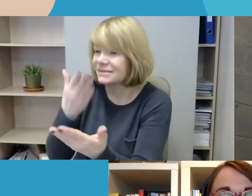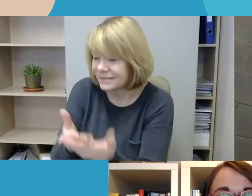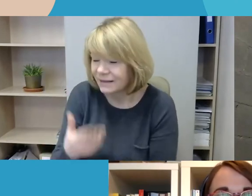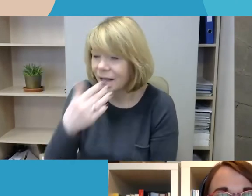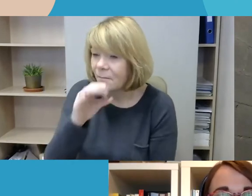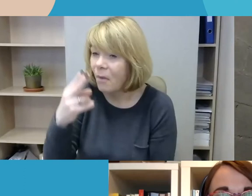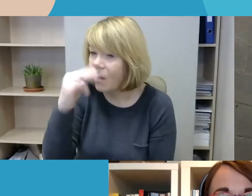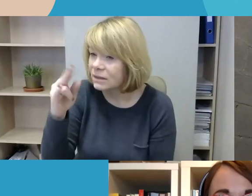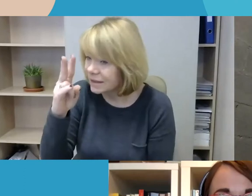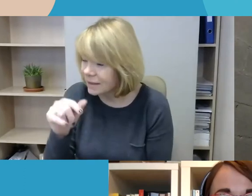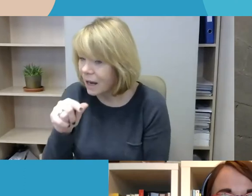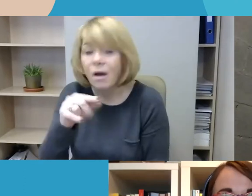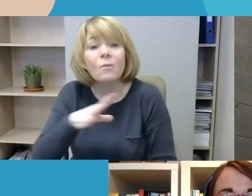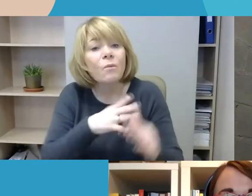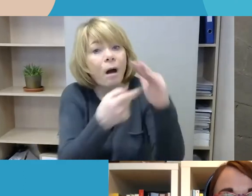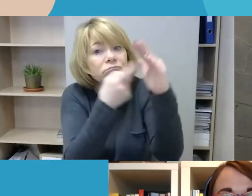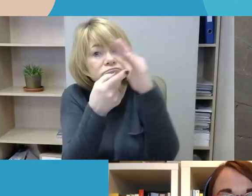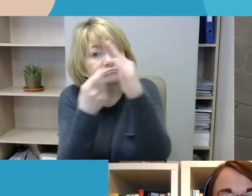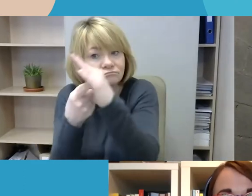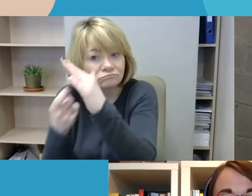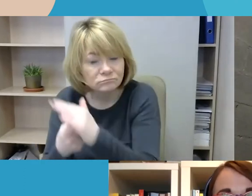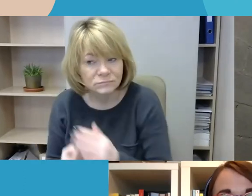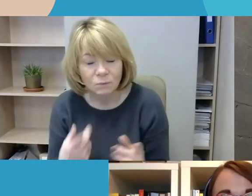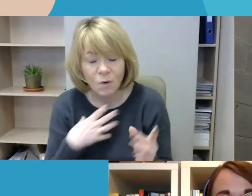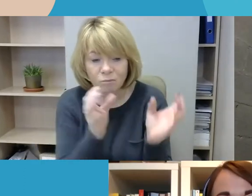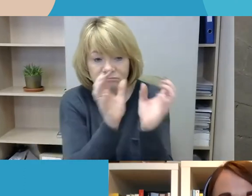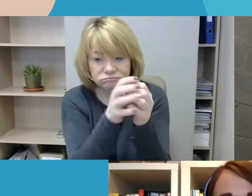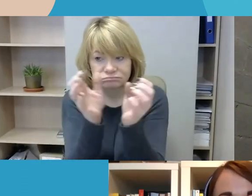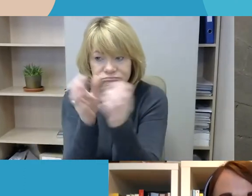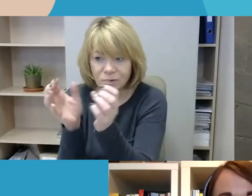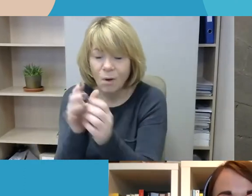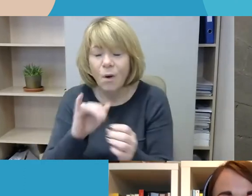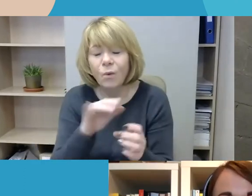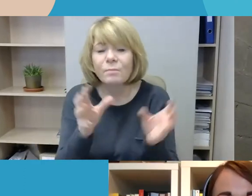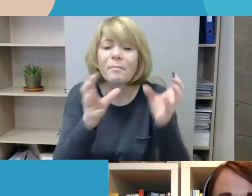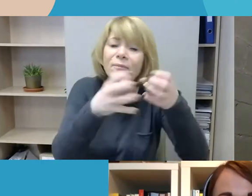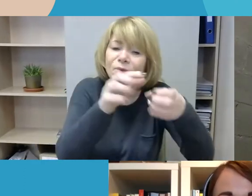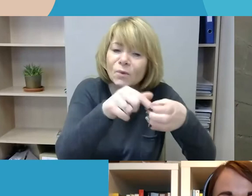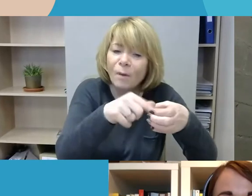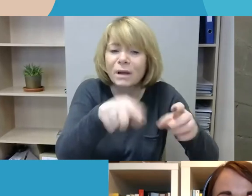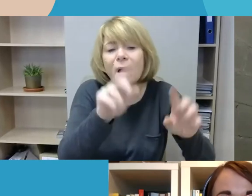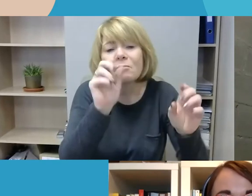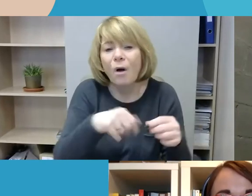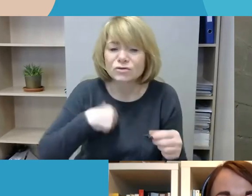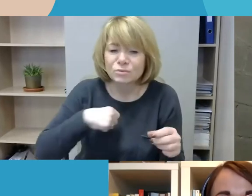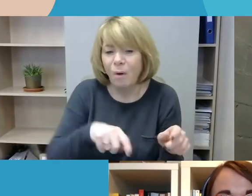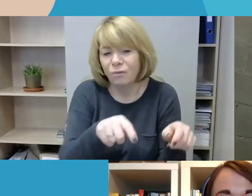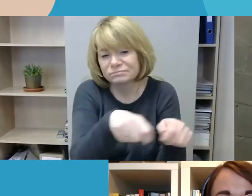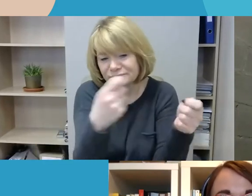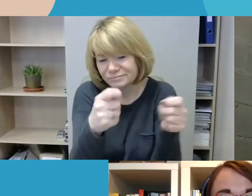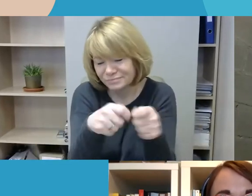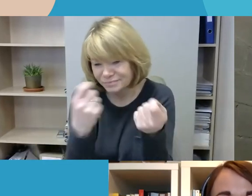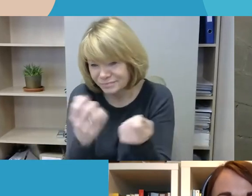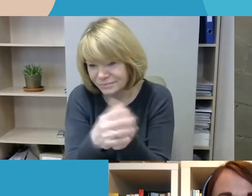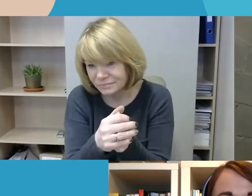asmenis, daromos fokus grupės su pažeidžiamams bendruomenėms priklausančiais asmenimis. Ir kai kalbama apie